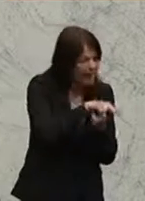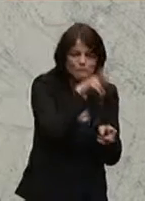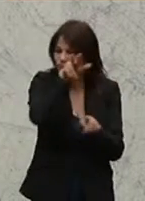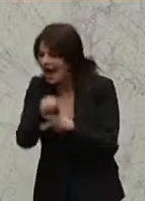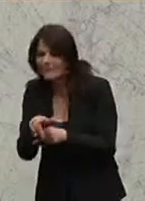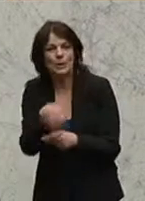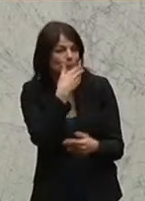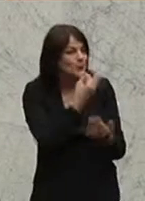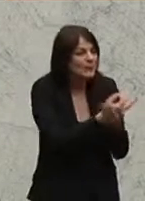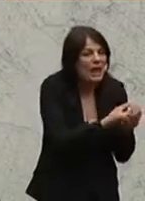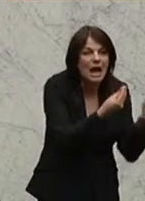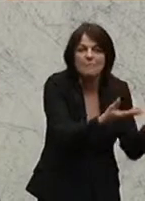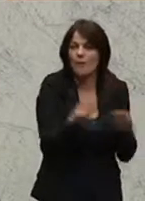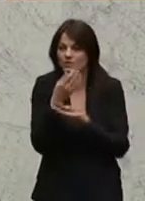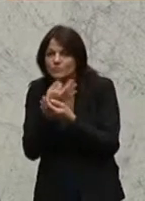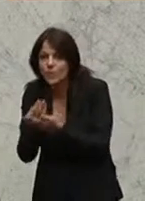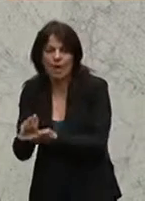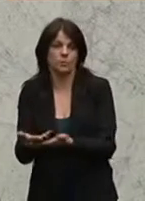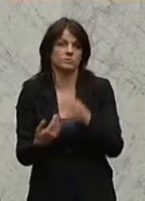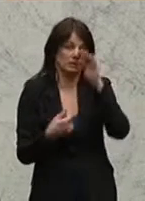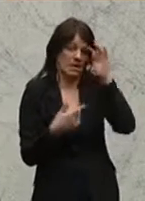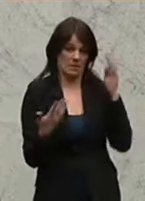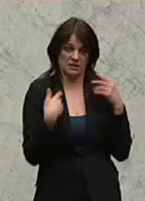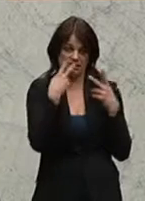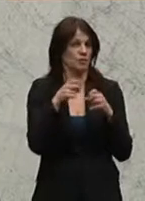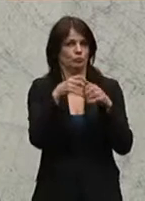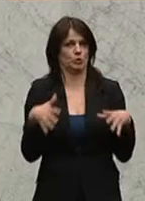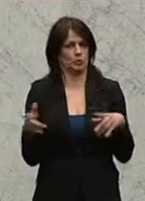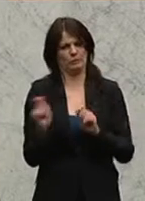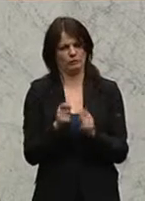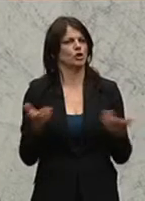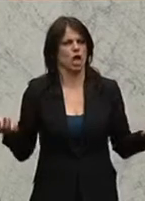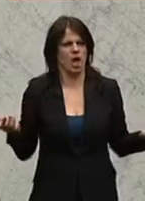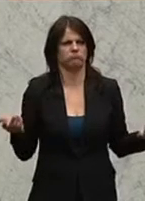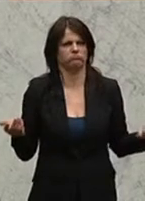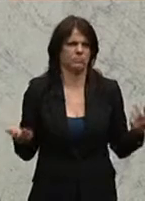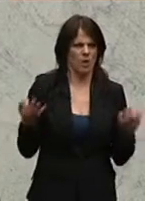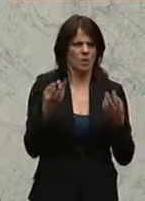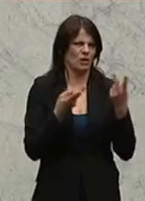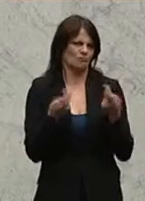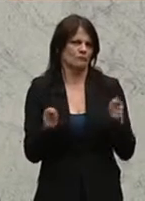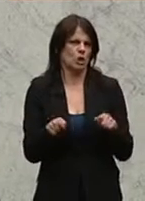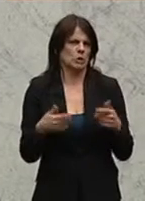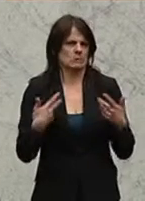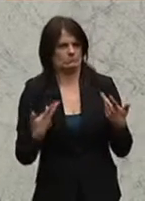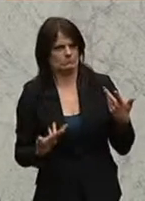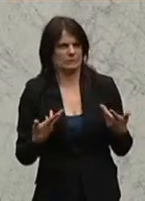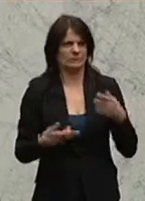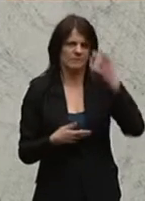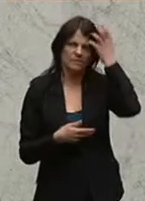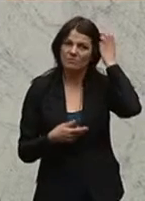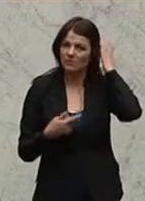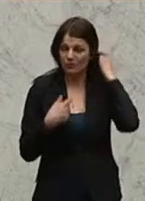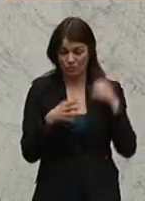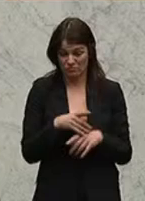schönfärben. Ich finde, angesichts der Struktur, die hier vorgeschlagen wird und die heute wahrscheinlich beschlossen werden wird, ist dieser